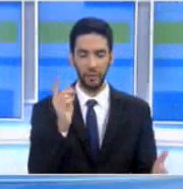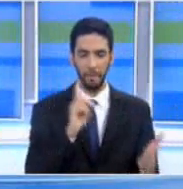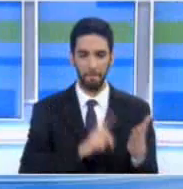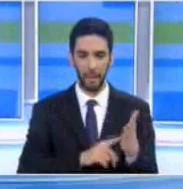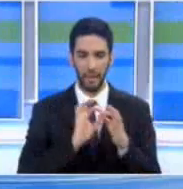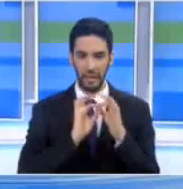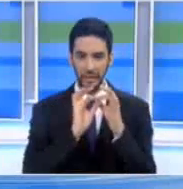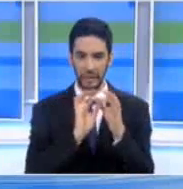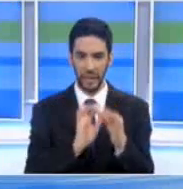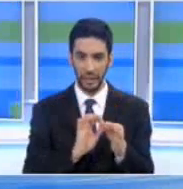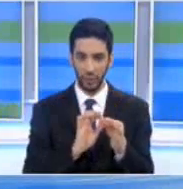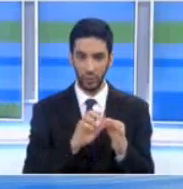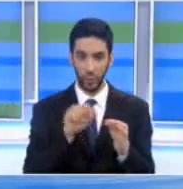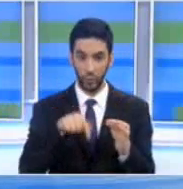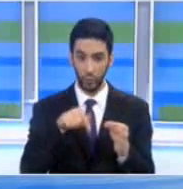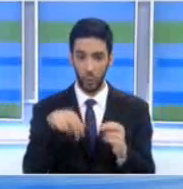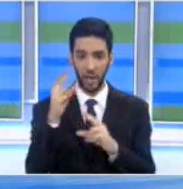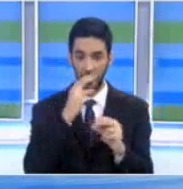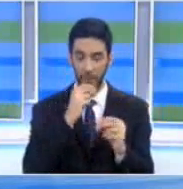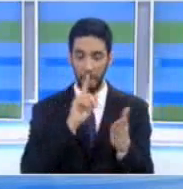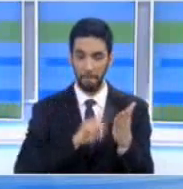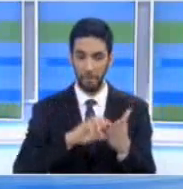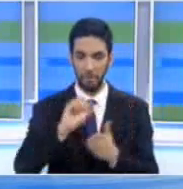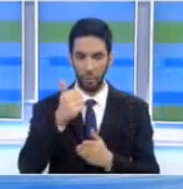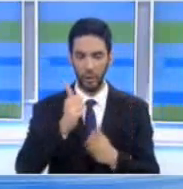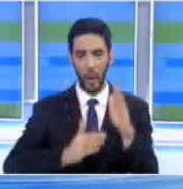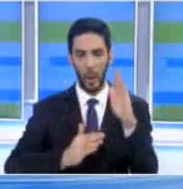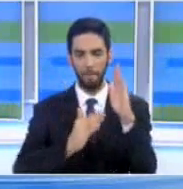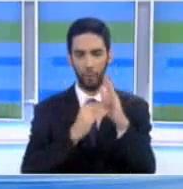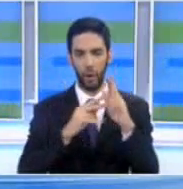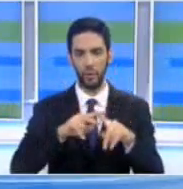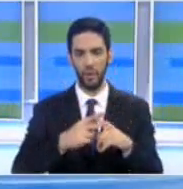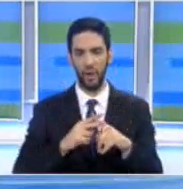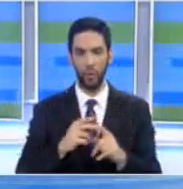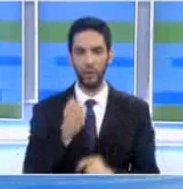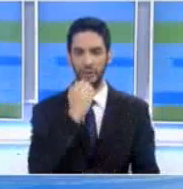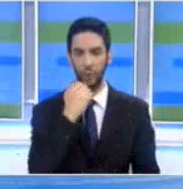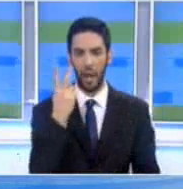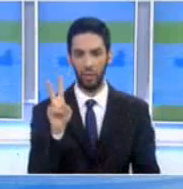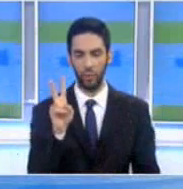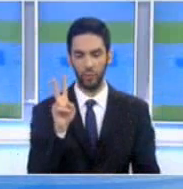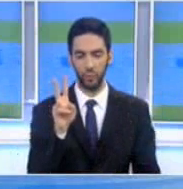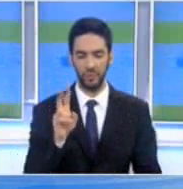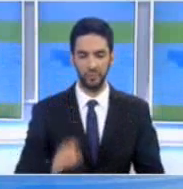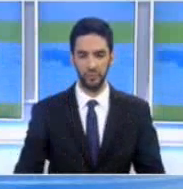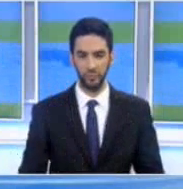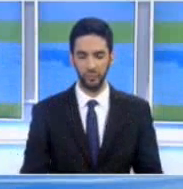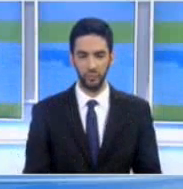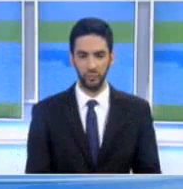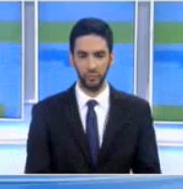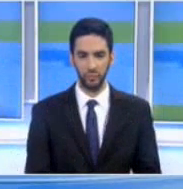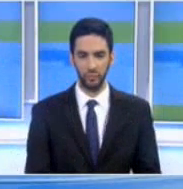υπάρξει διόρθωση του λάθος όπως δηλώνει και ο τουκος υπουργός εξωτερικών ώστε να υπάρξει συνέχιση στην διαδικασία. Προτάσσουν ως ότι